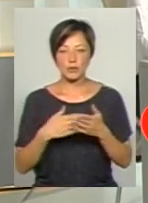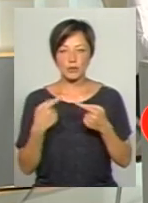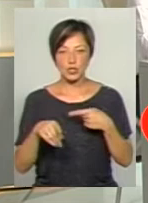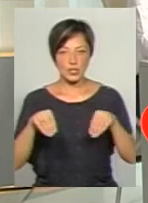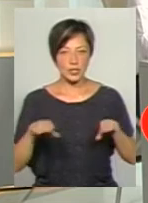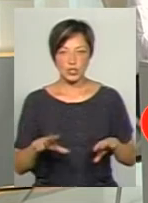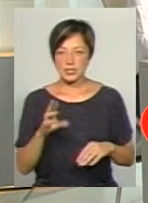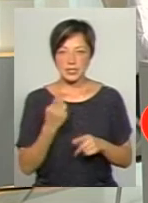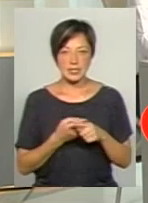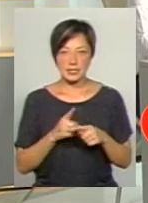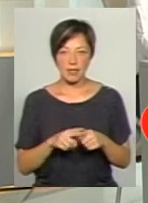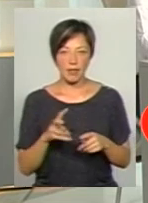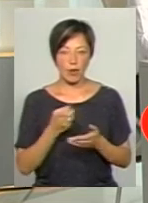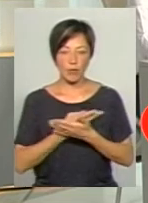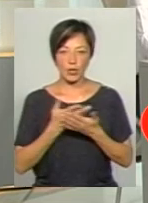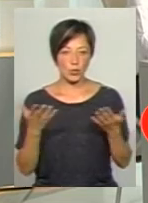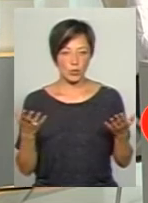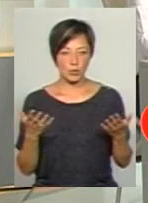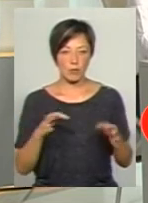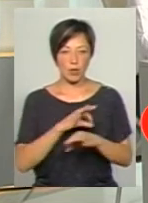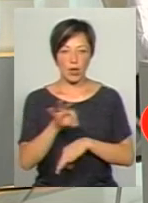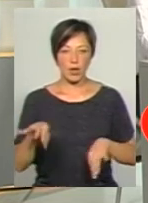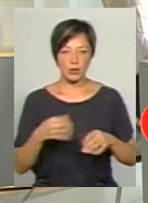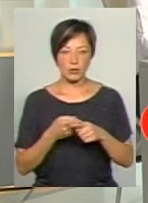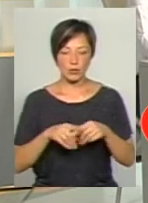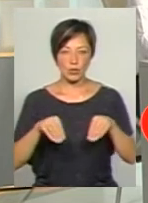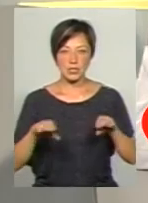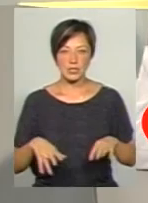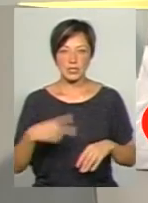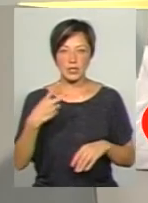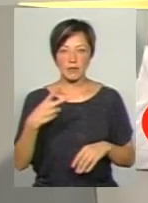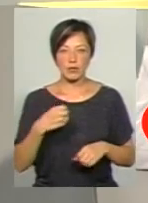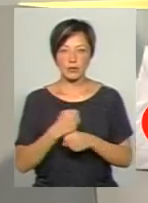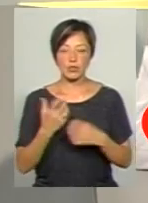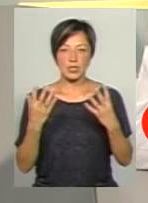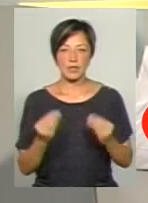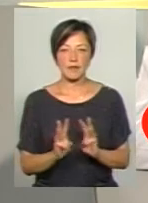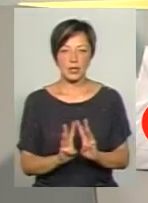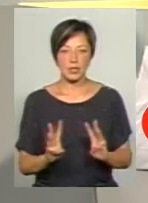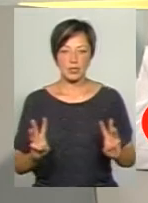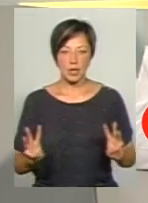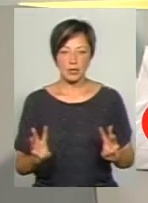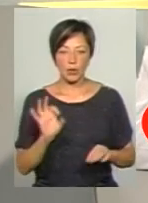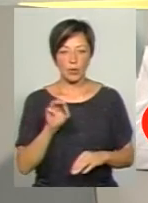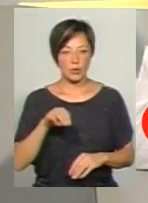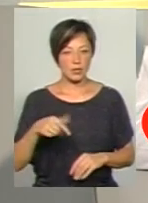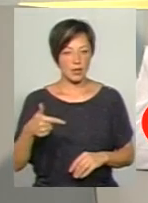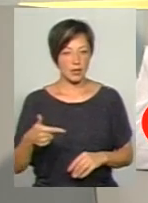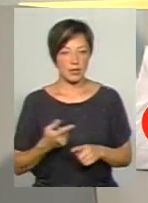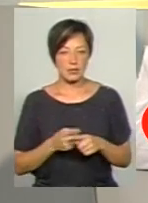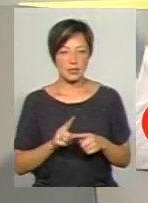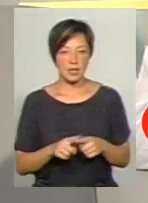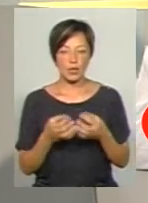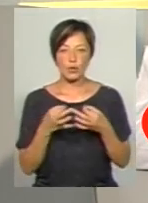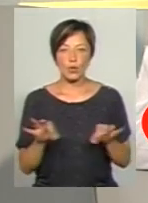рішення, це не оприлюднення проєкту цього рішення за 20 робочих днів на сайті об'єднаної територіальної громади. Тобто це